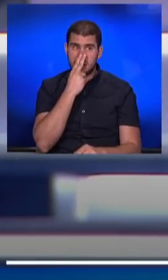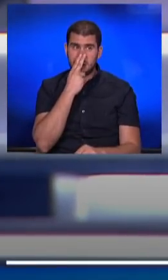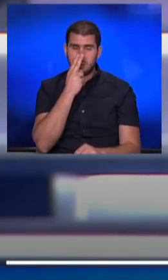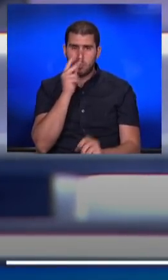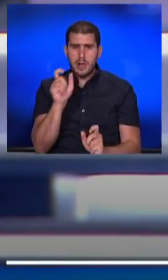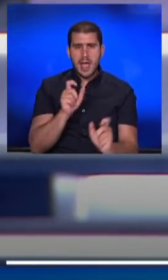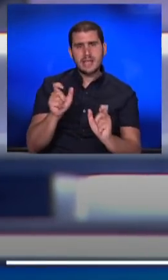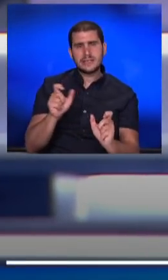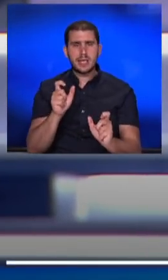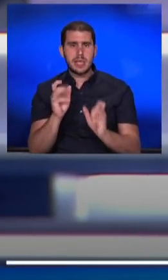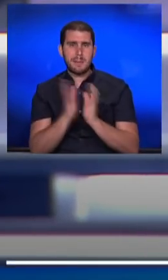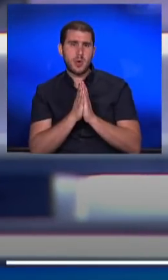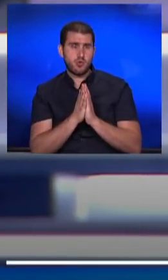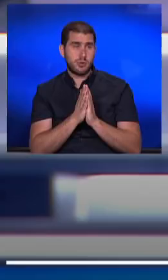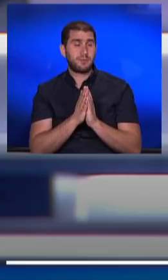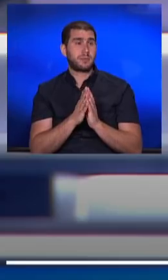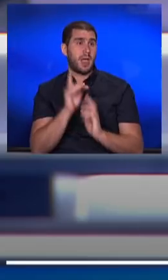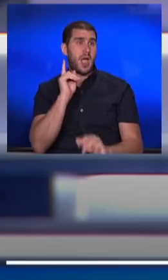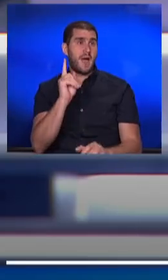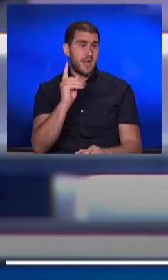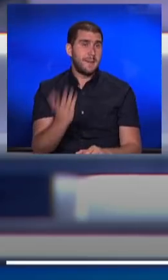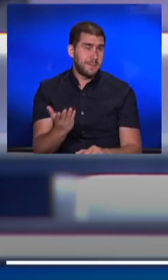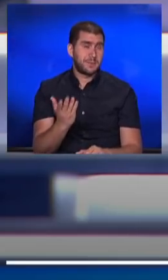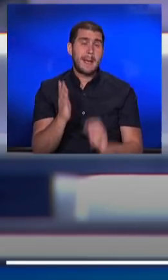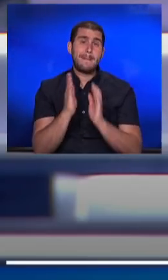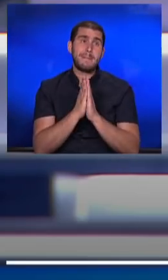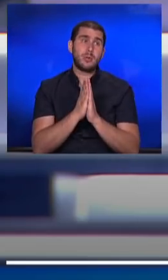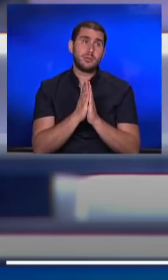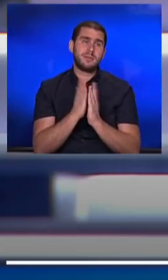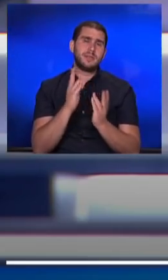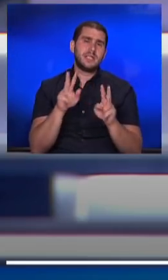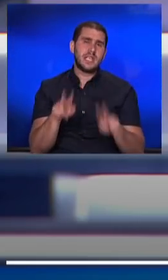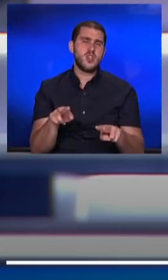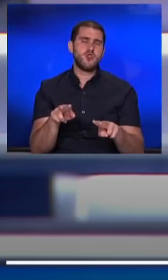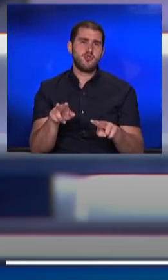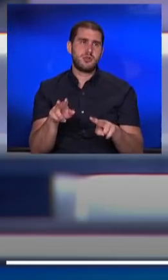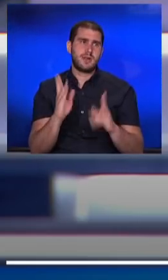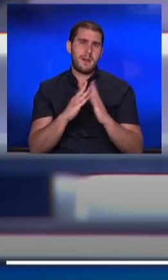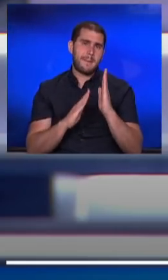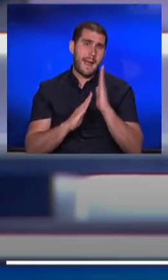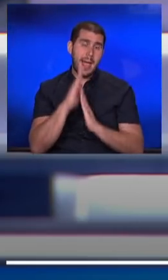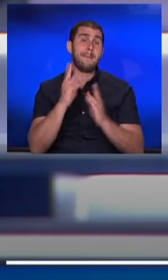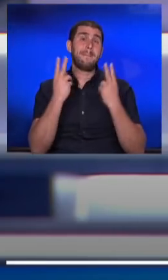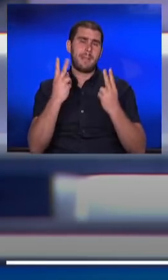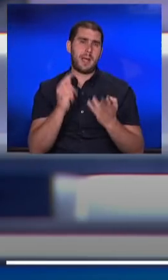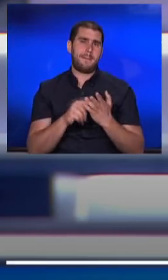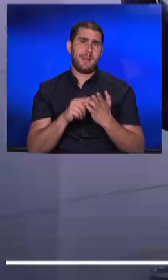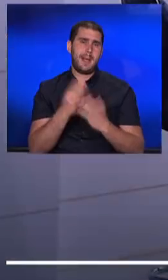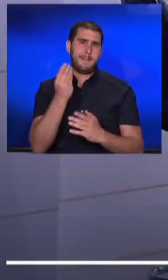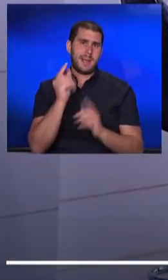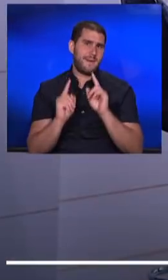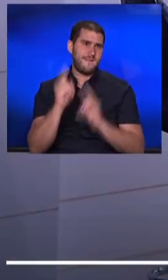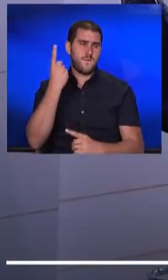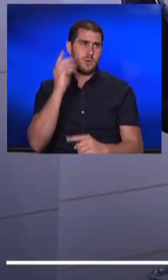הביקושים. העניין הוא שהביקושים נמצאים במגמת עלייה בעיקר בשל המחירים הגבוהים